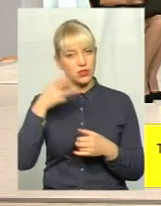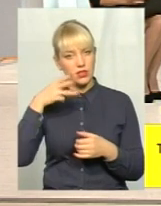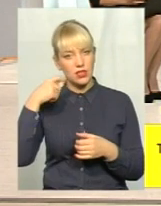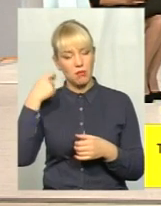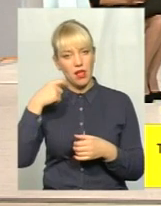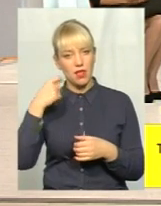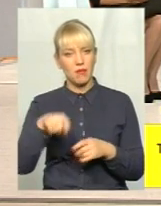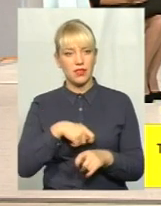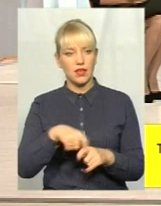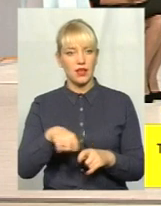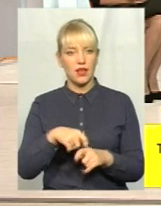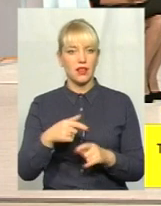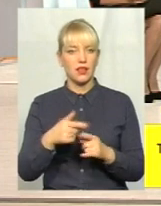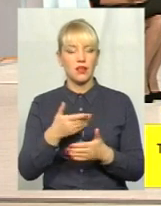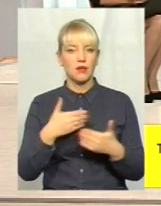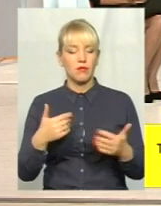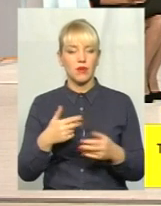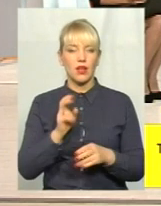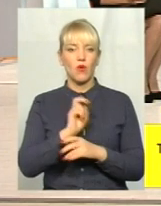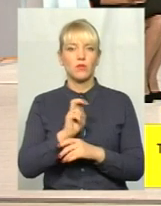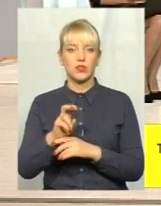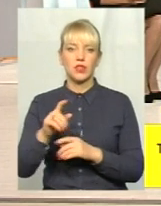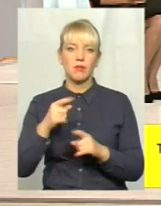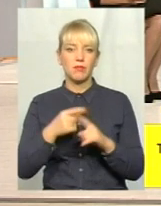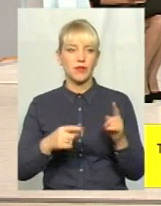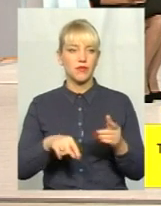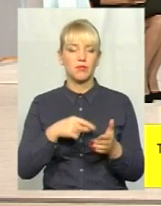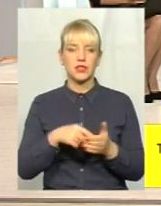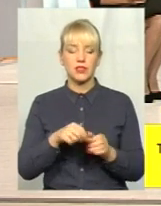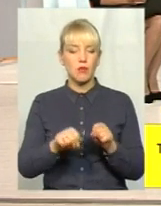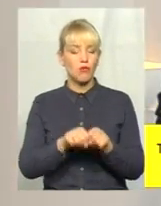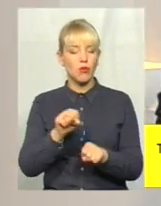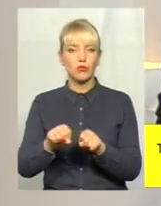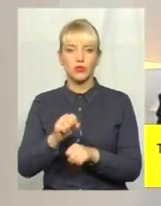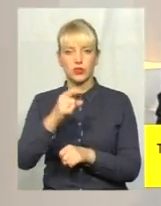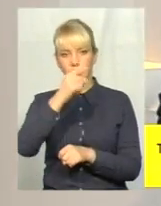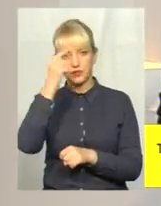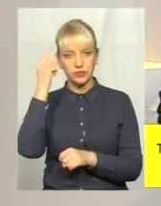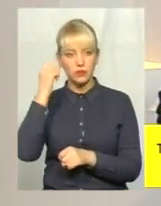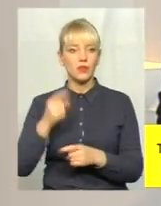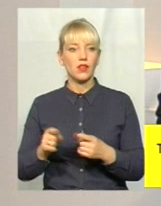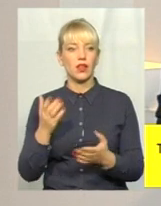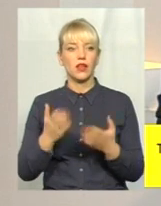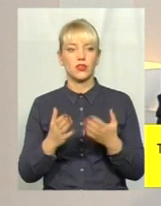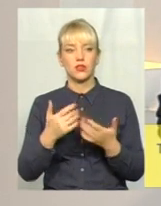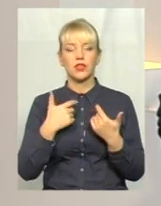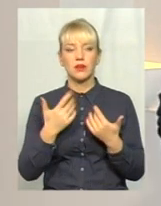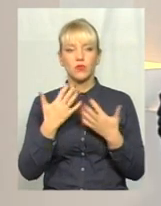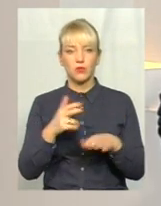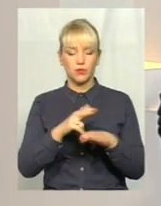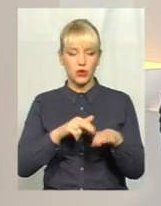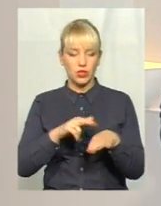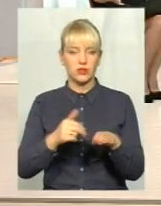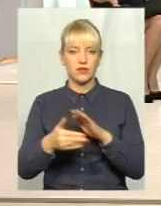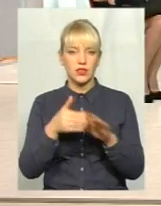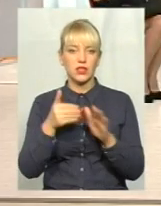для цієї передачі, ми обійшли пів міста і порушення, ну просто одне за одним. Навіть якщо ми стільки будемо патрулів визивати, не